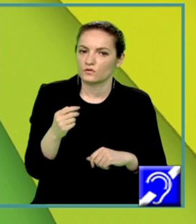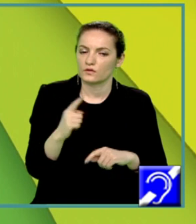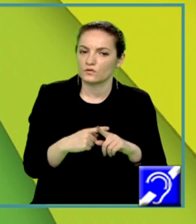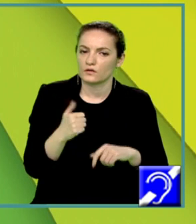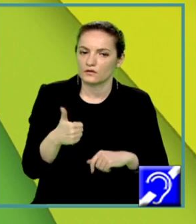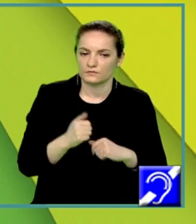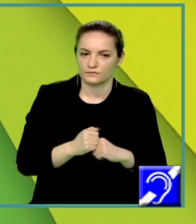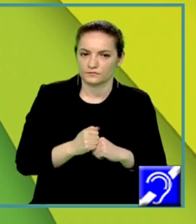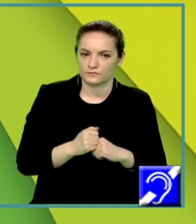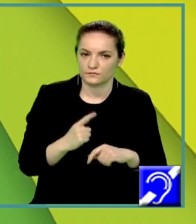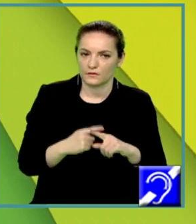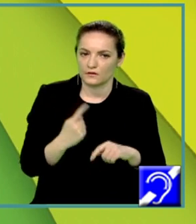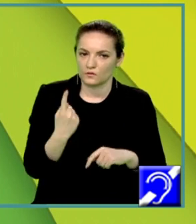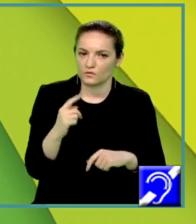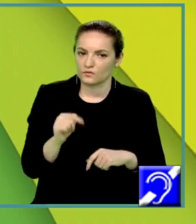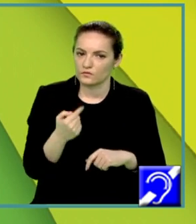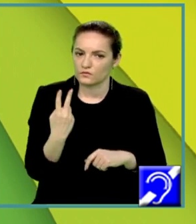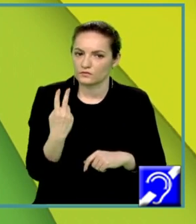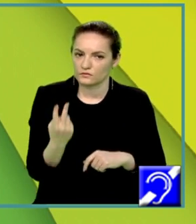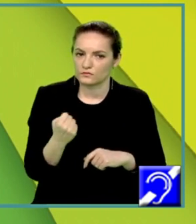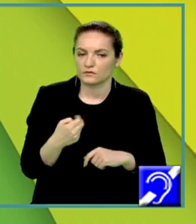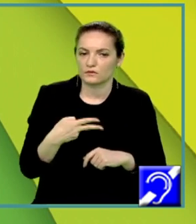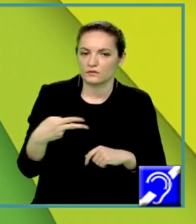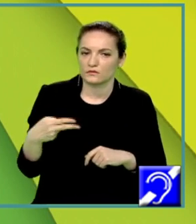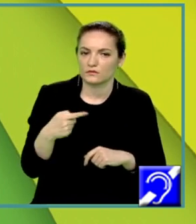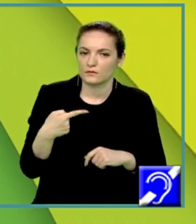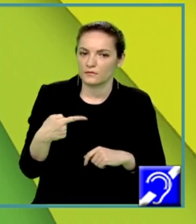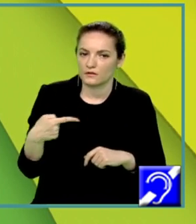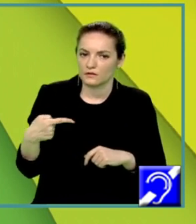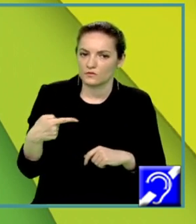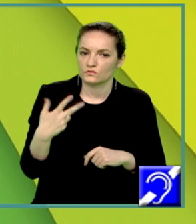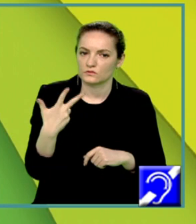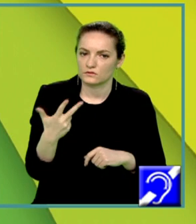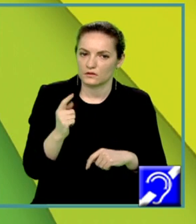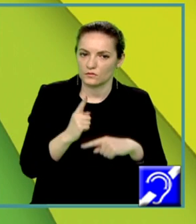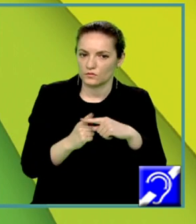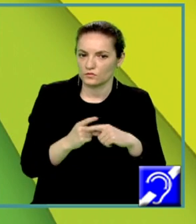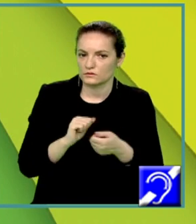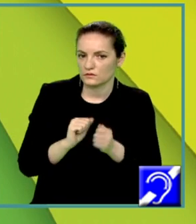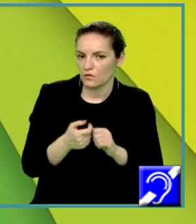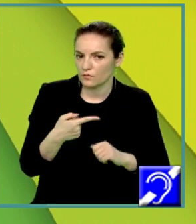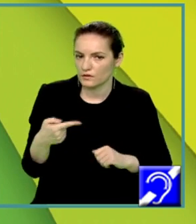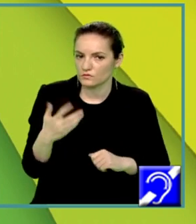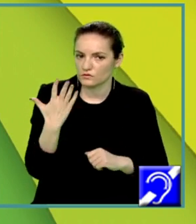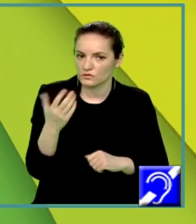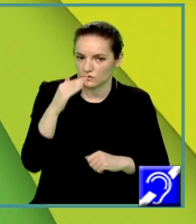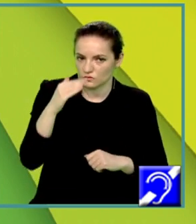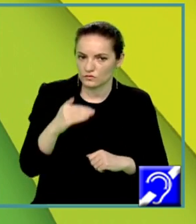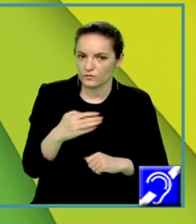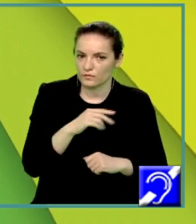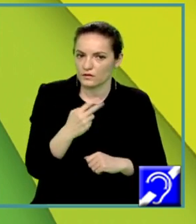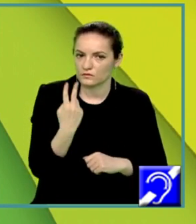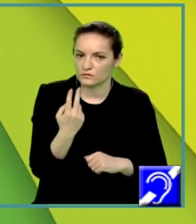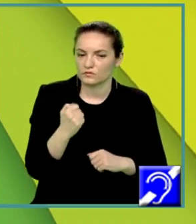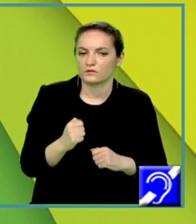Deci x 1 2 va fi egal cu minus 3 plus sau minus 5 supra 2 și